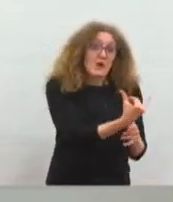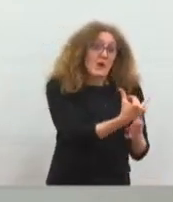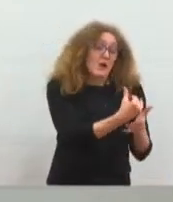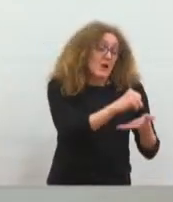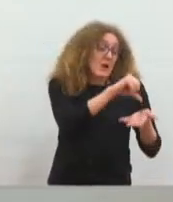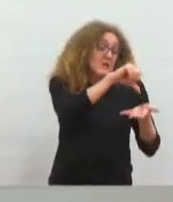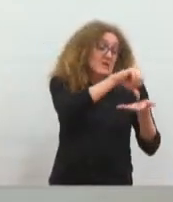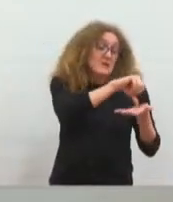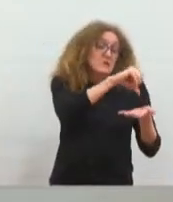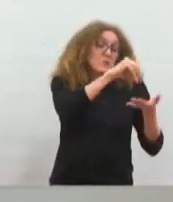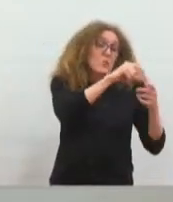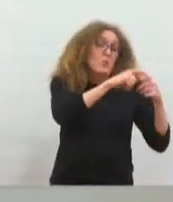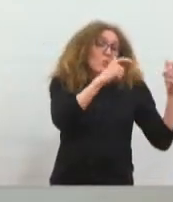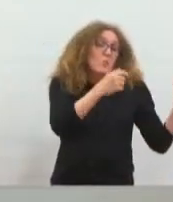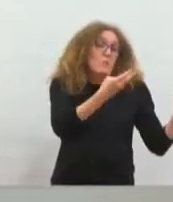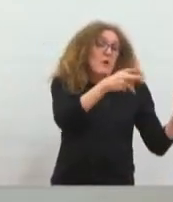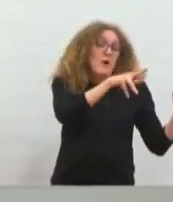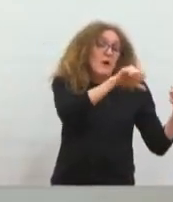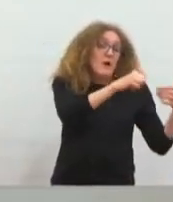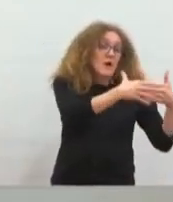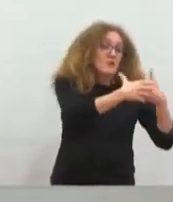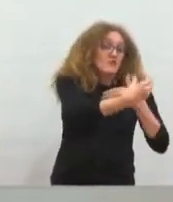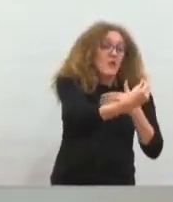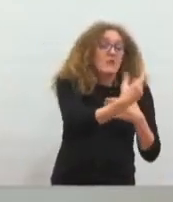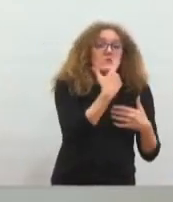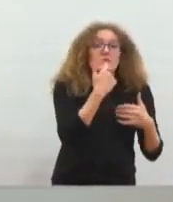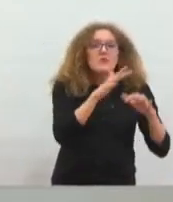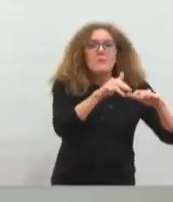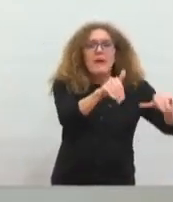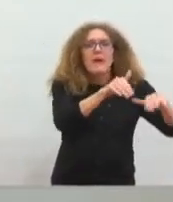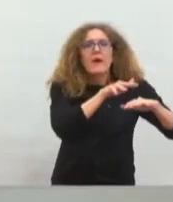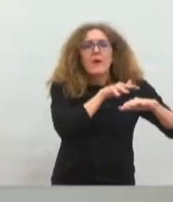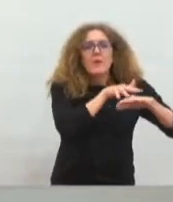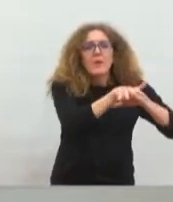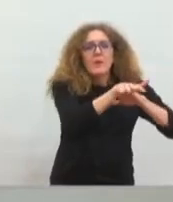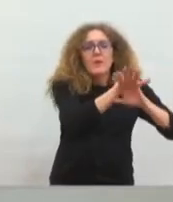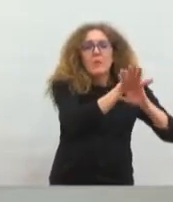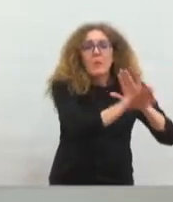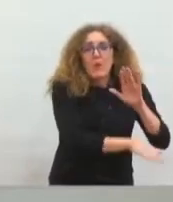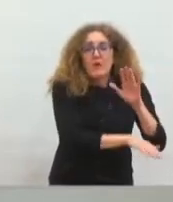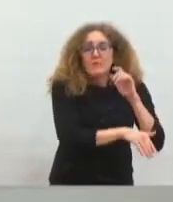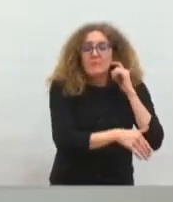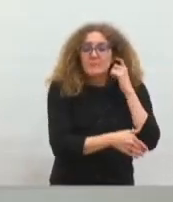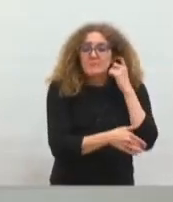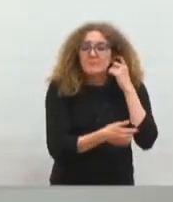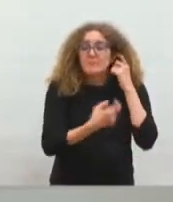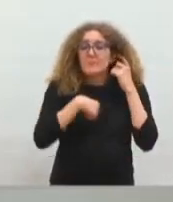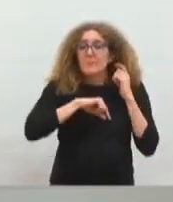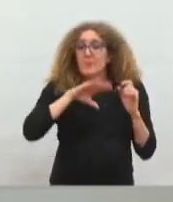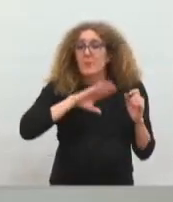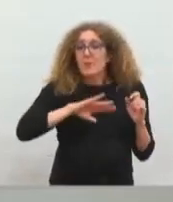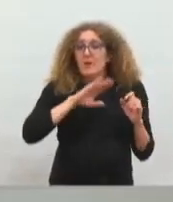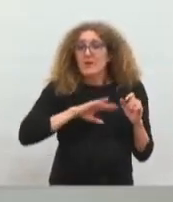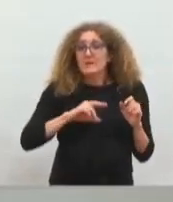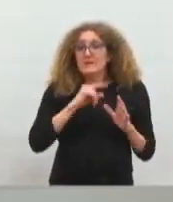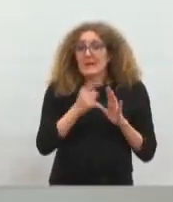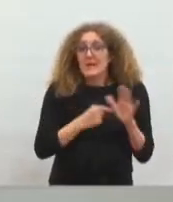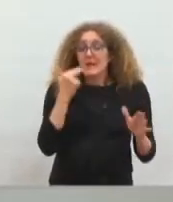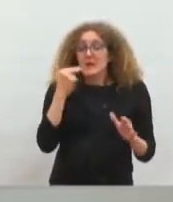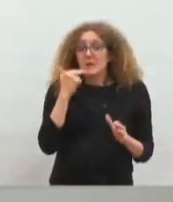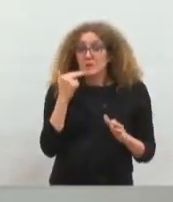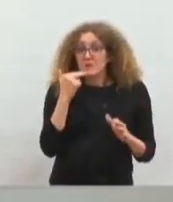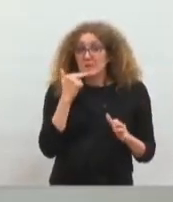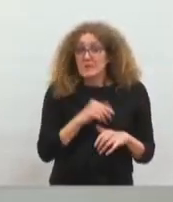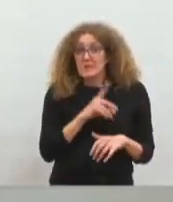en essayant de faire que la partie envoyée en mer diminue et que la partie réutilisée en eau brute augmente. Cet